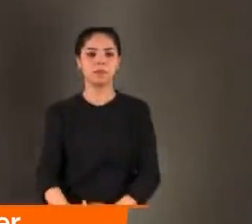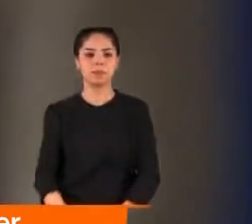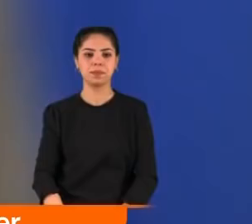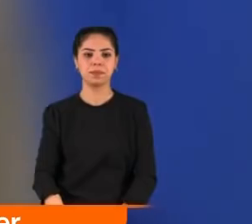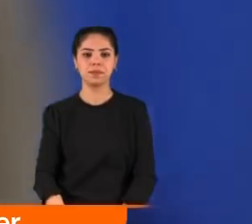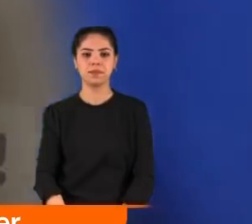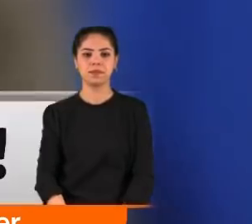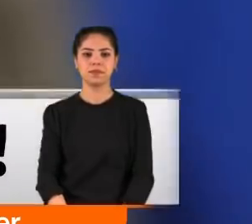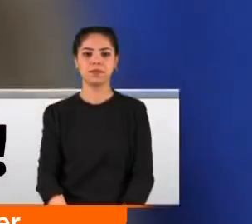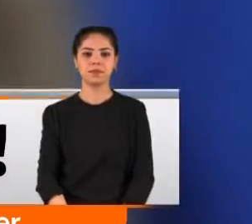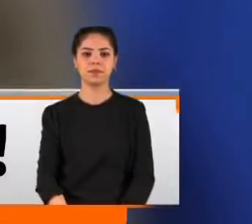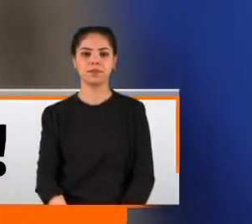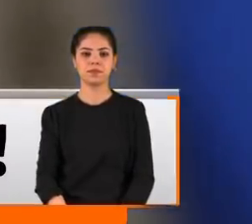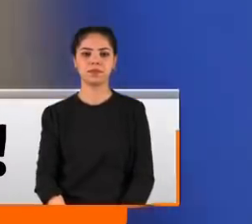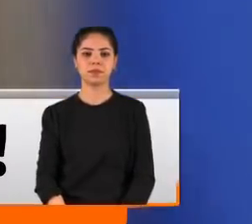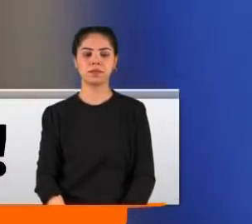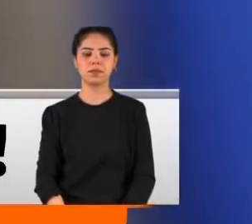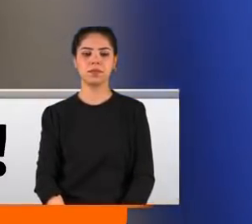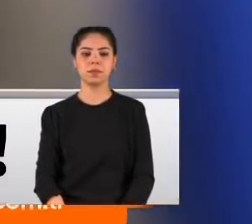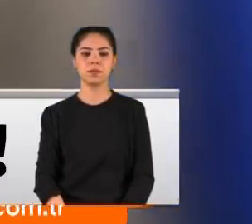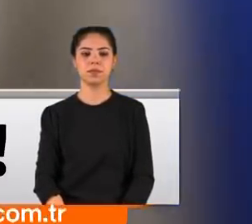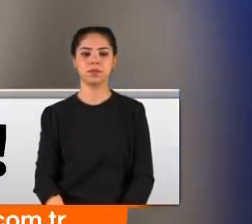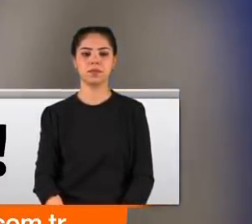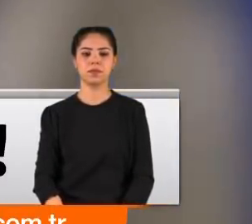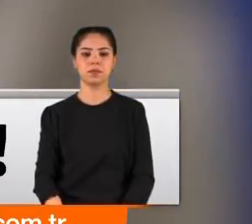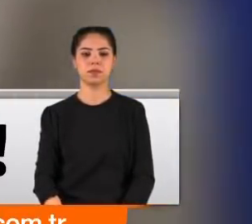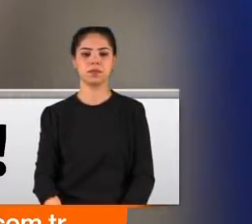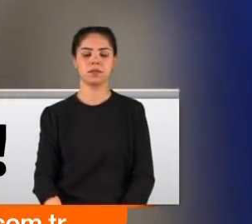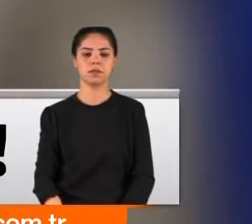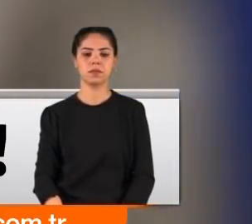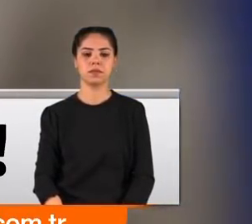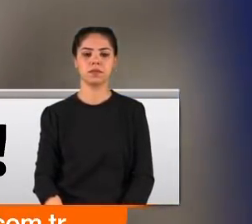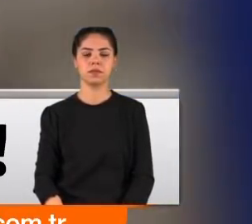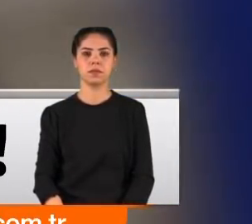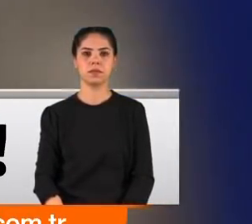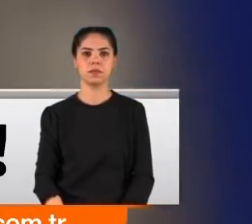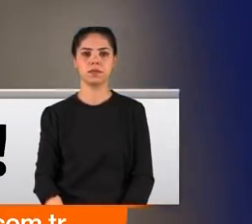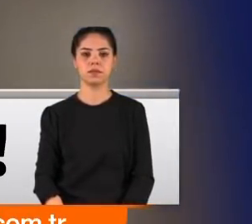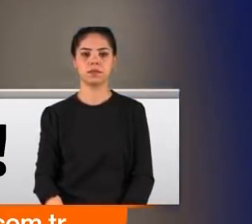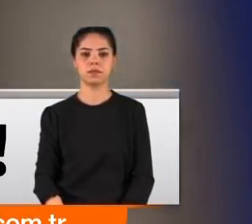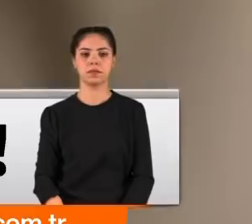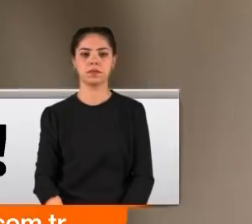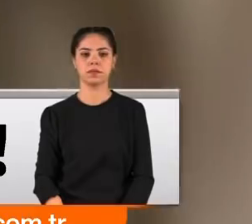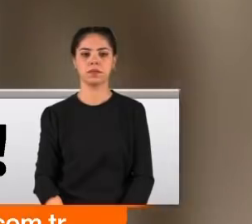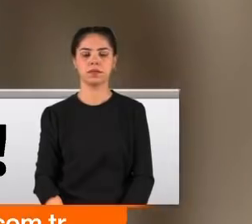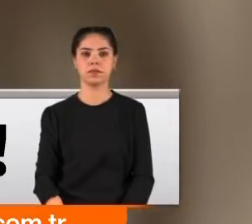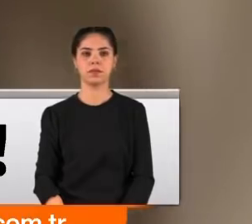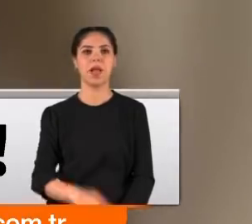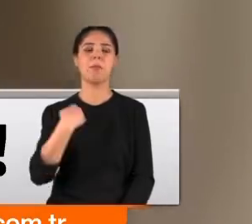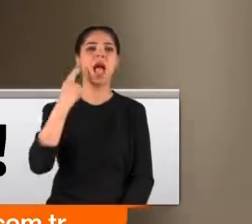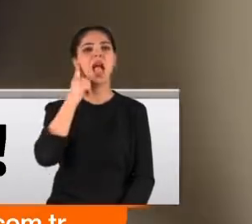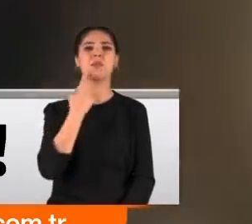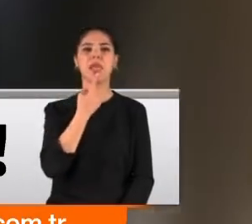Hamazan. Buradan ne işin var? Bilen yok. Sen sağır dilsiz değilsin. bu işi şey yapıyorsun? Köy yap bunu yapıyor. Sağır ve